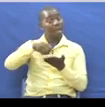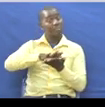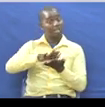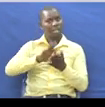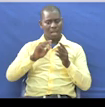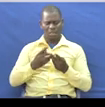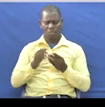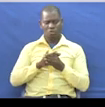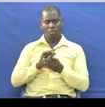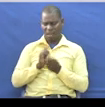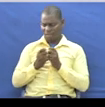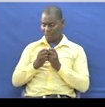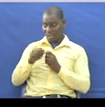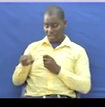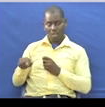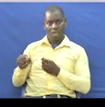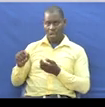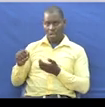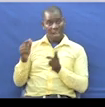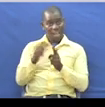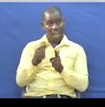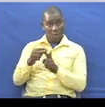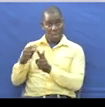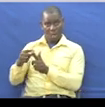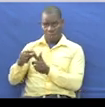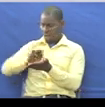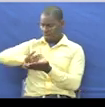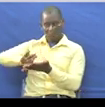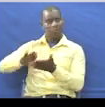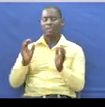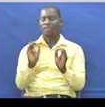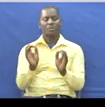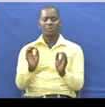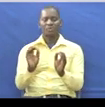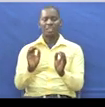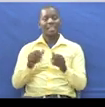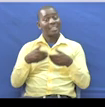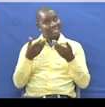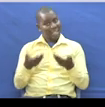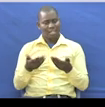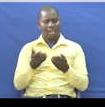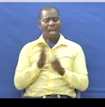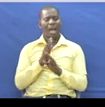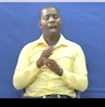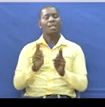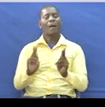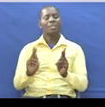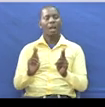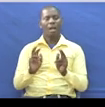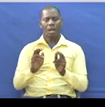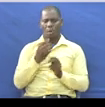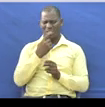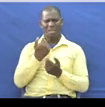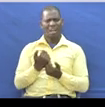tafsiri hii Hakuna neno mbao linaondolewa Kila neno natakiwa Litafsiriwe Sasa katika hali ya kawaida Unafosema How